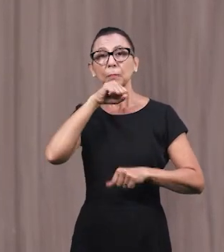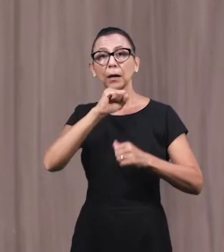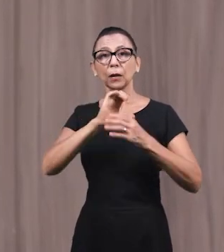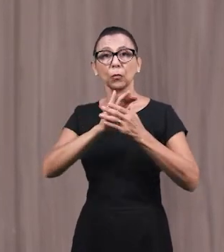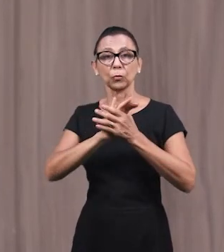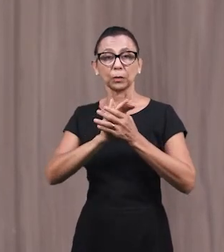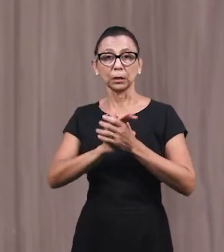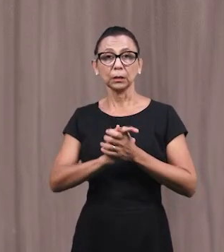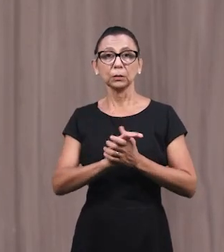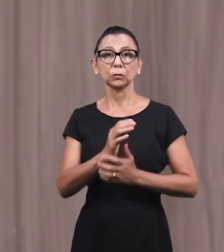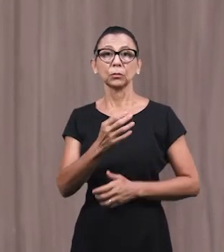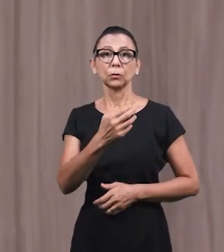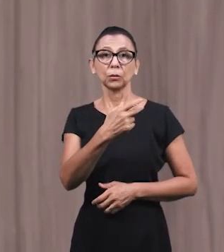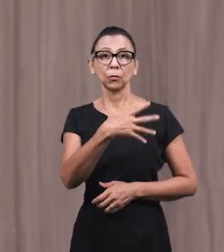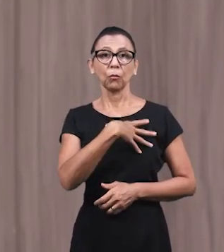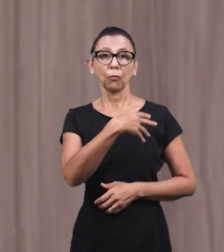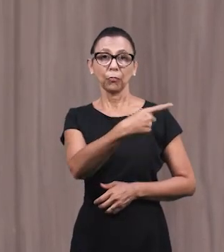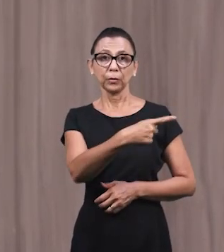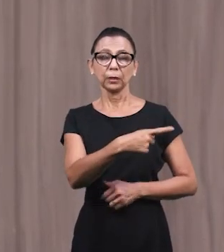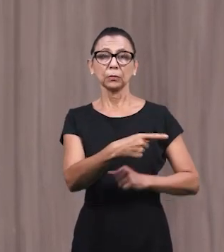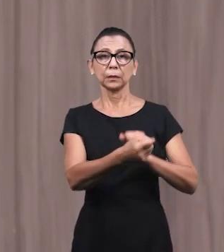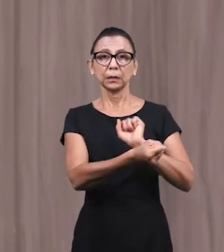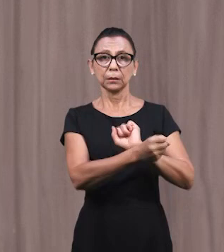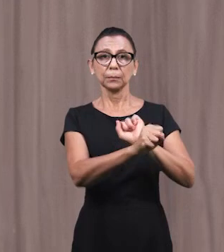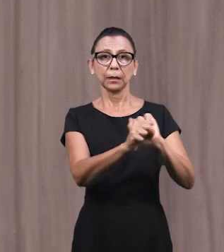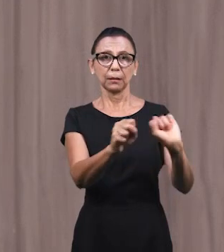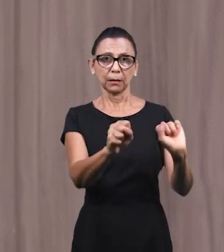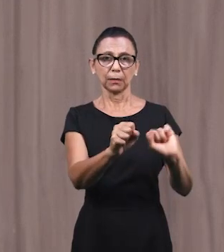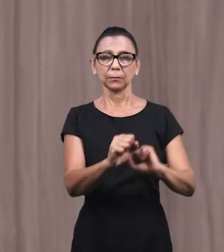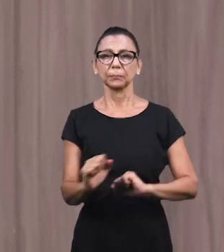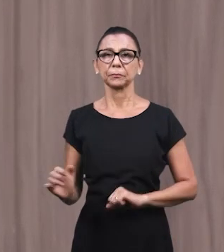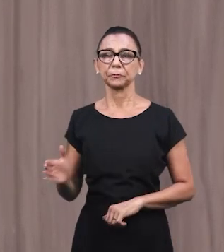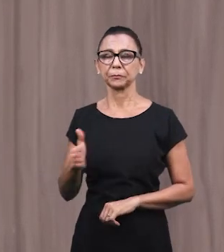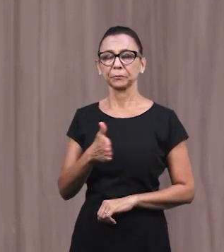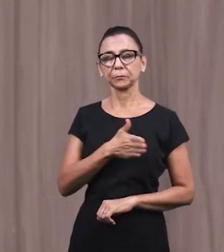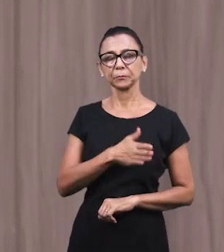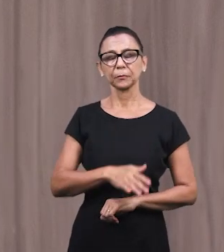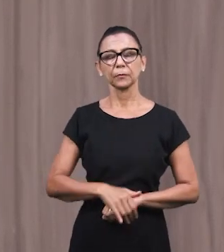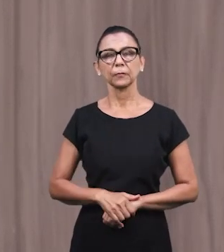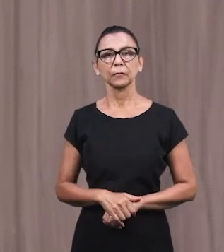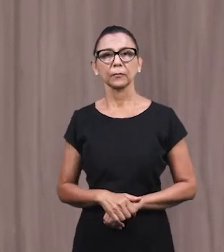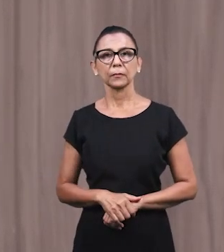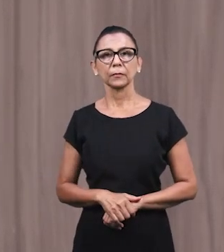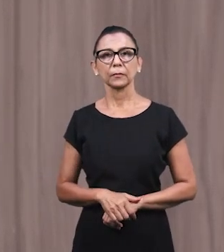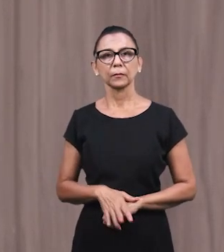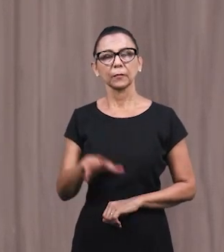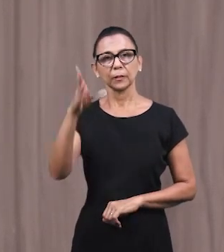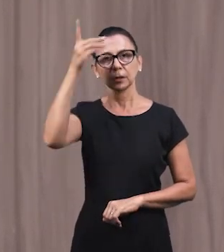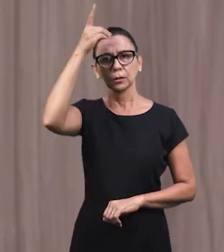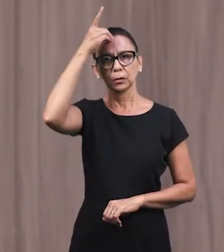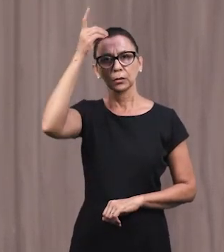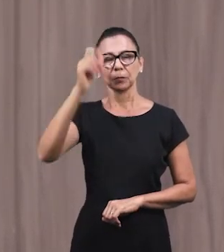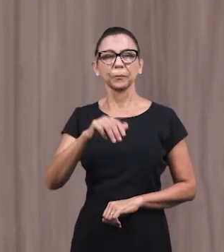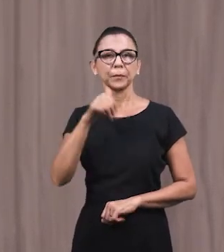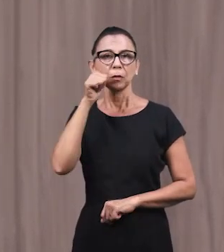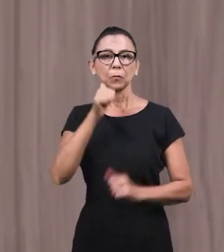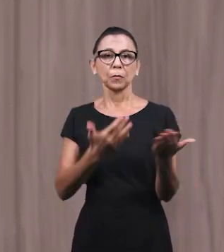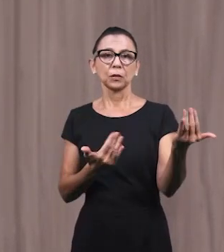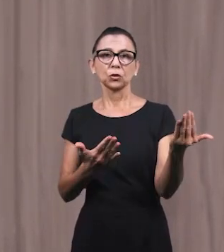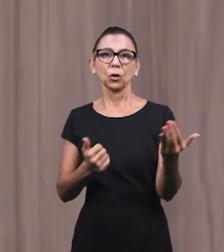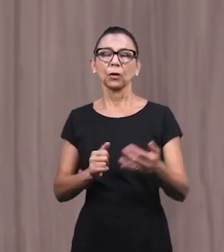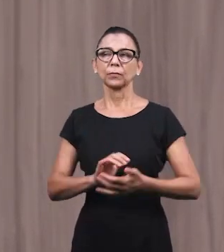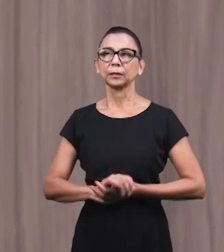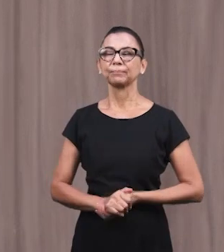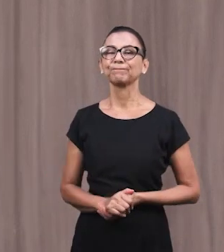молитве Родителей Бог даст Ему Освобождение И Бог Так же Открыл Молодая Девушка